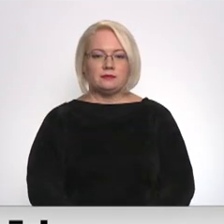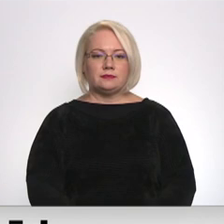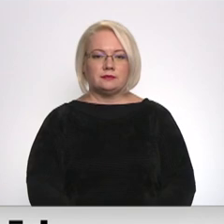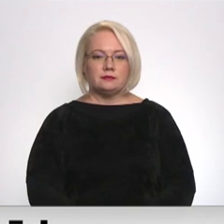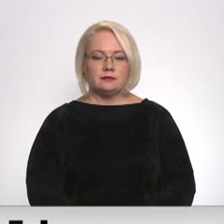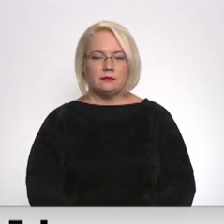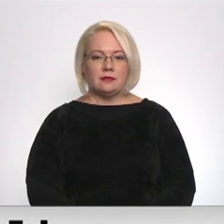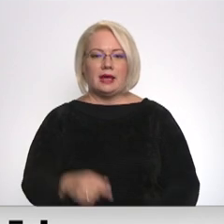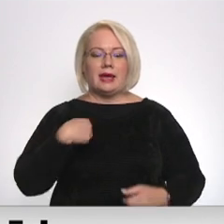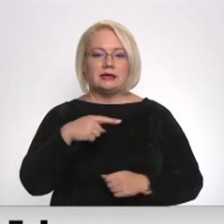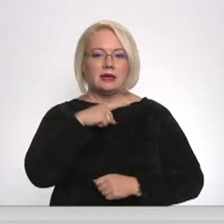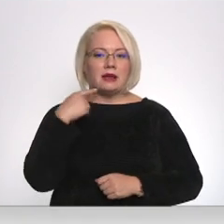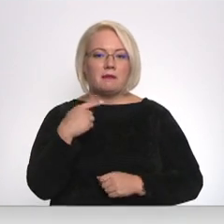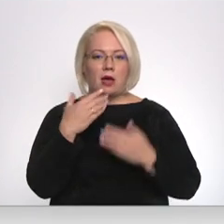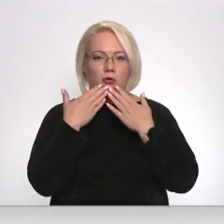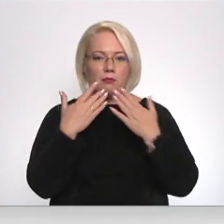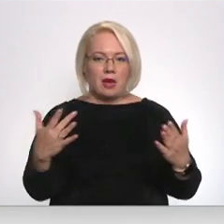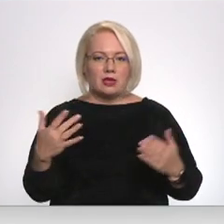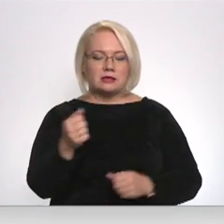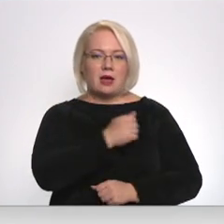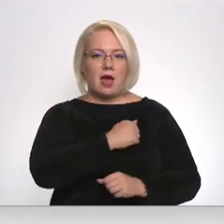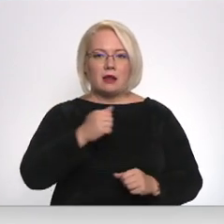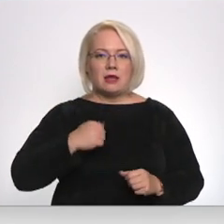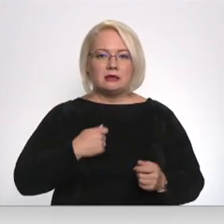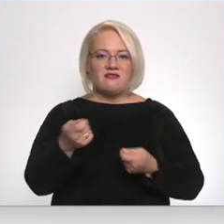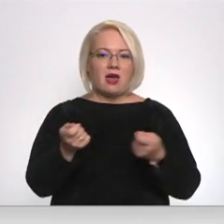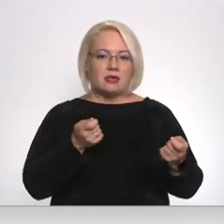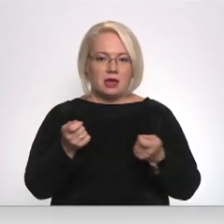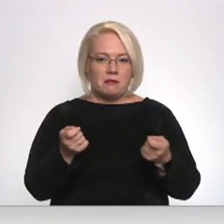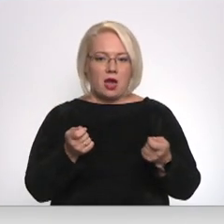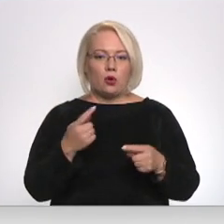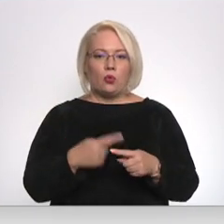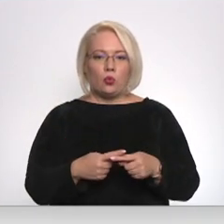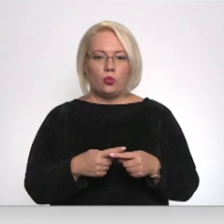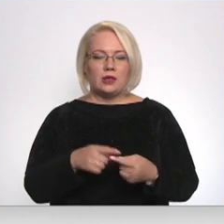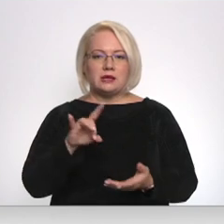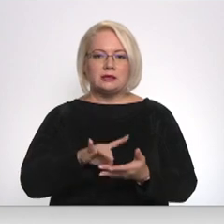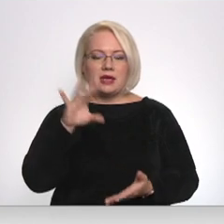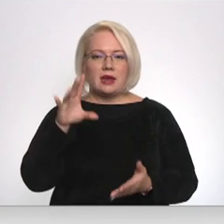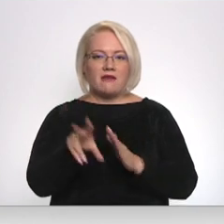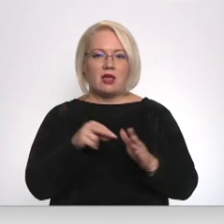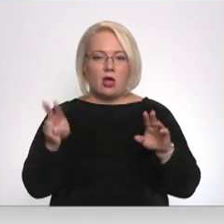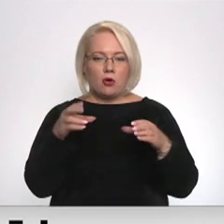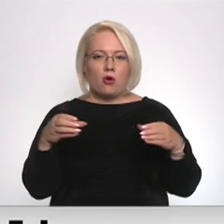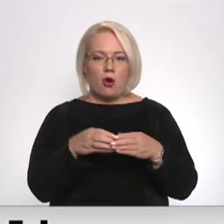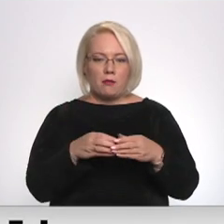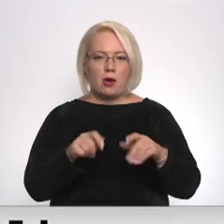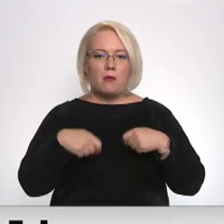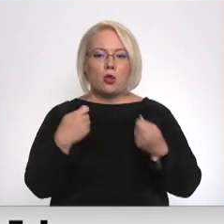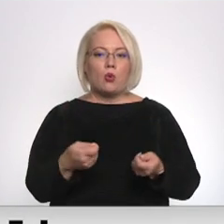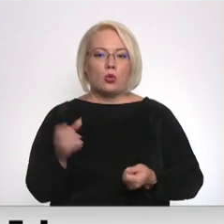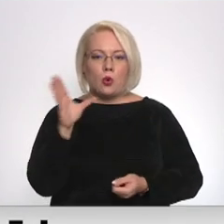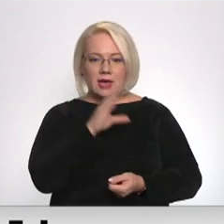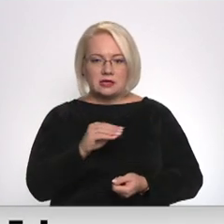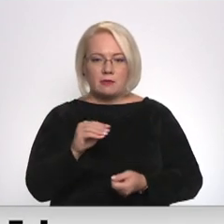Es gribētu pateikties Nacionāli bruņoto spēku vadībai un Centrālajai vēlēšanai komisijai par doto iespēju